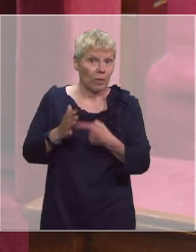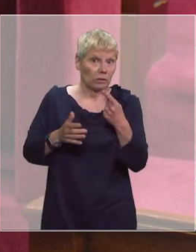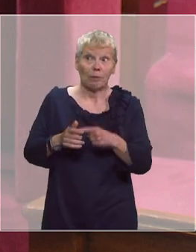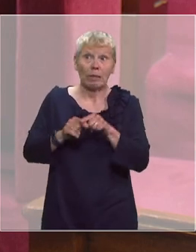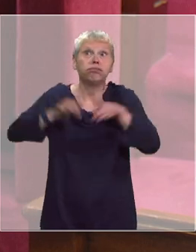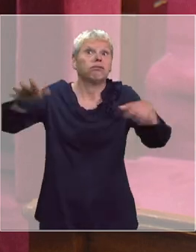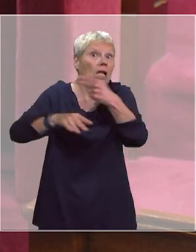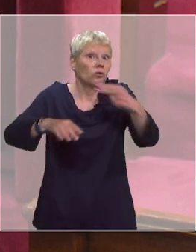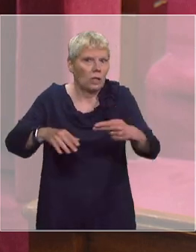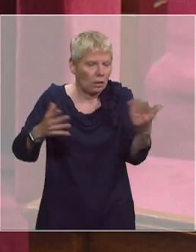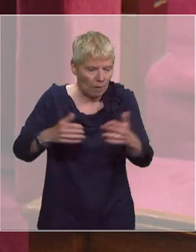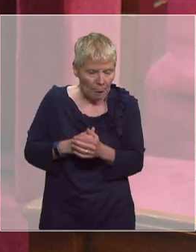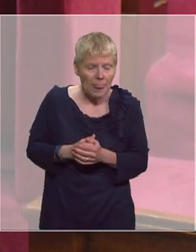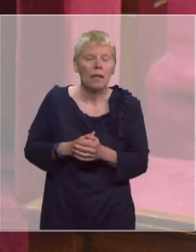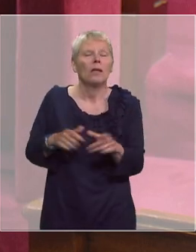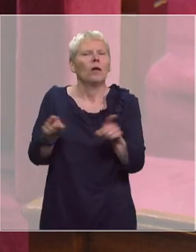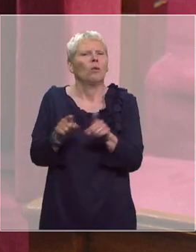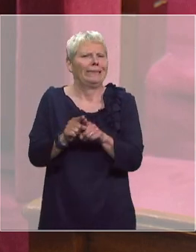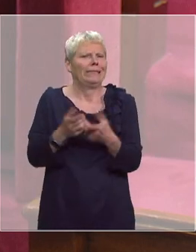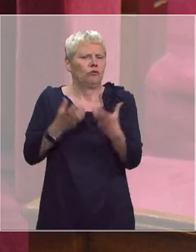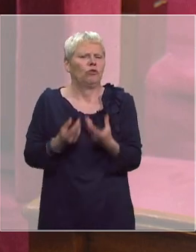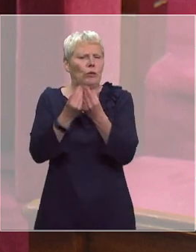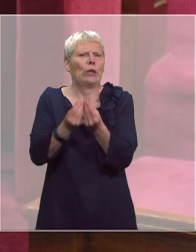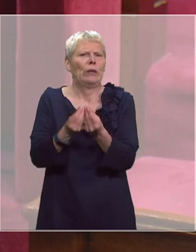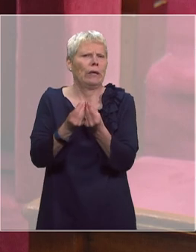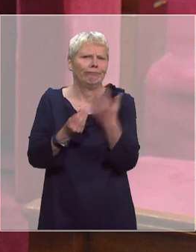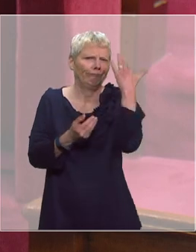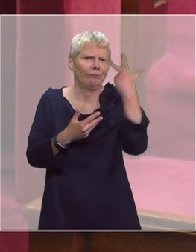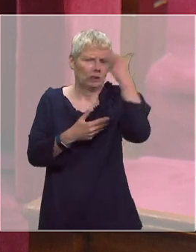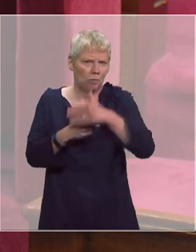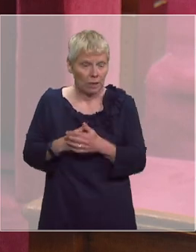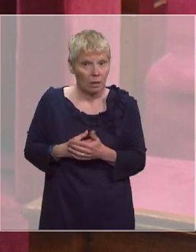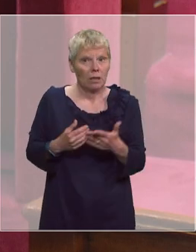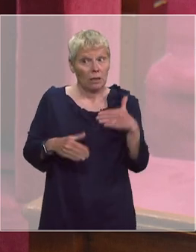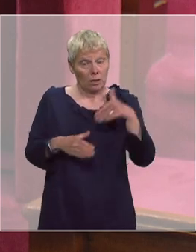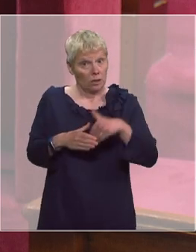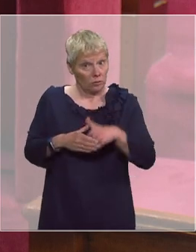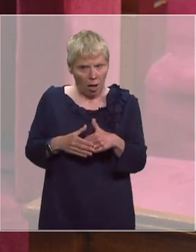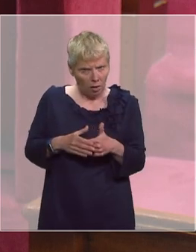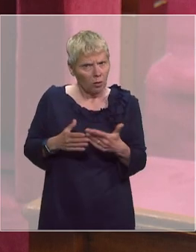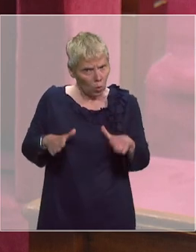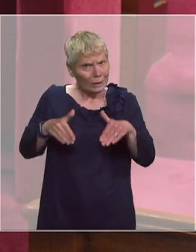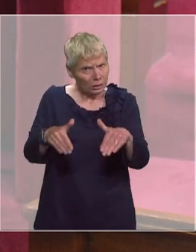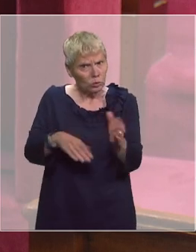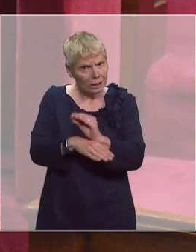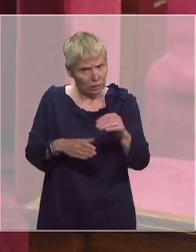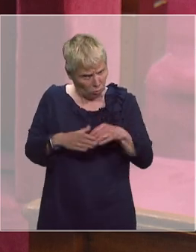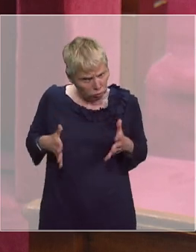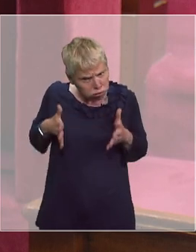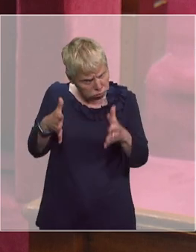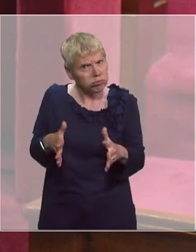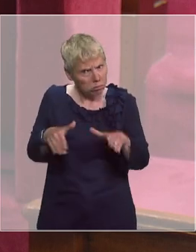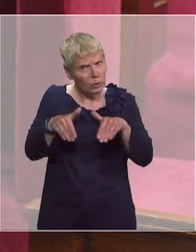territoire national mais je voudrais aussi vous rassurer monsieur le député sur l'engagement total de nos forces de sécurité intérieure qui font preuve d'un engagement total malgré le